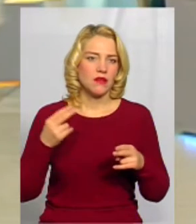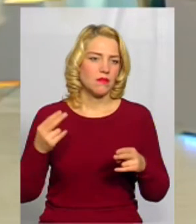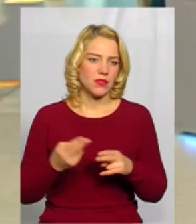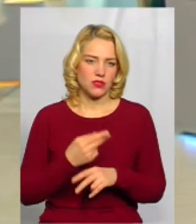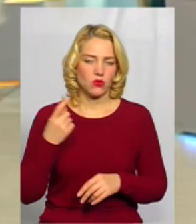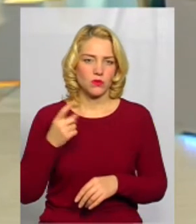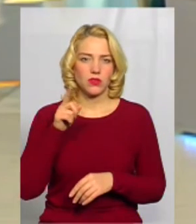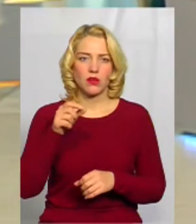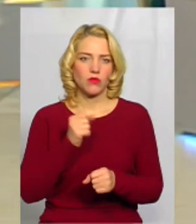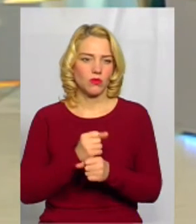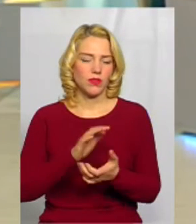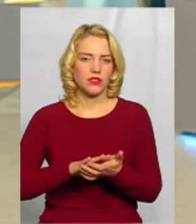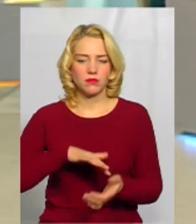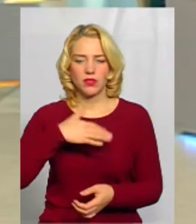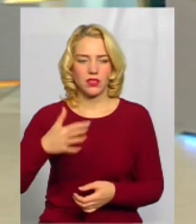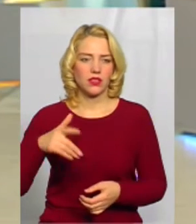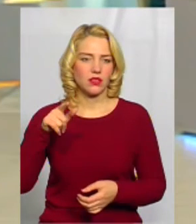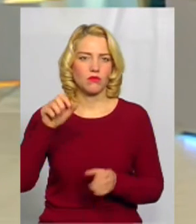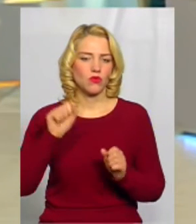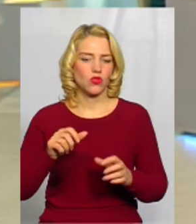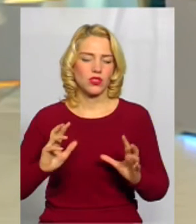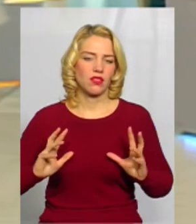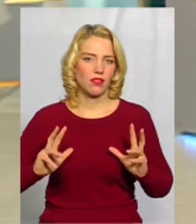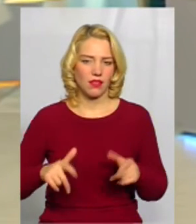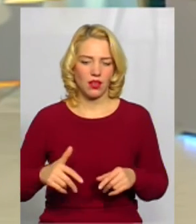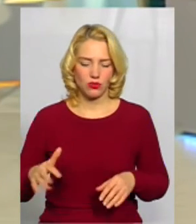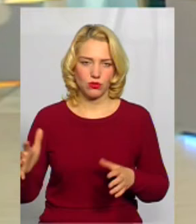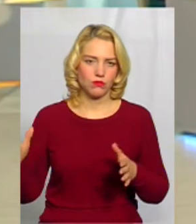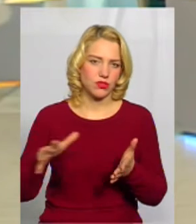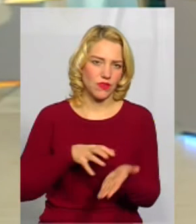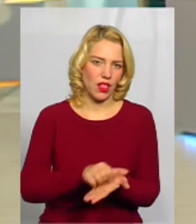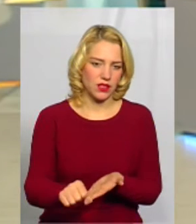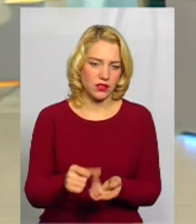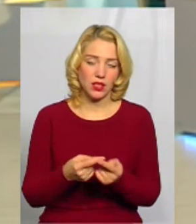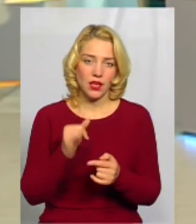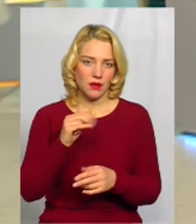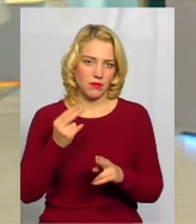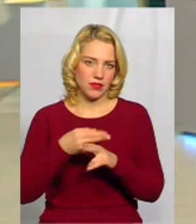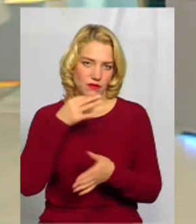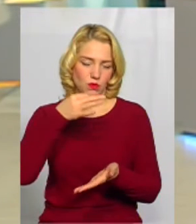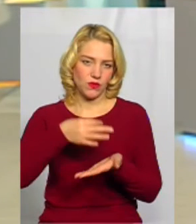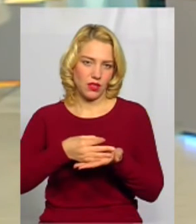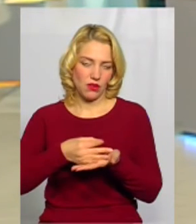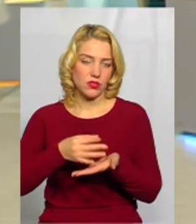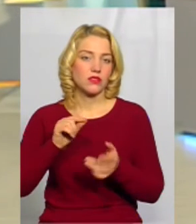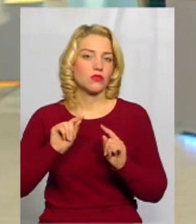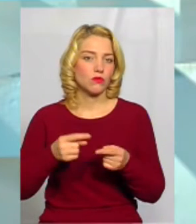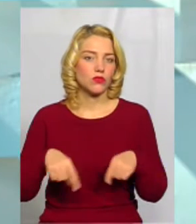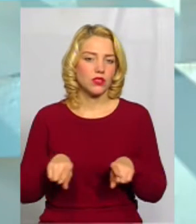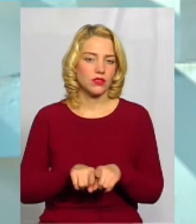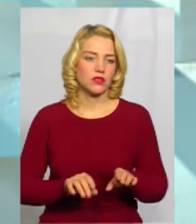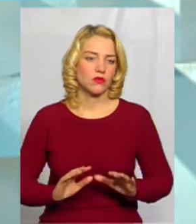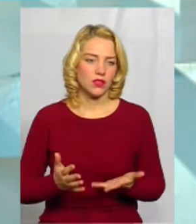смітники, там можна прийти, навіть трактором розвалити це все і практично не понести ніякої відповідальності. І така